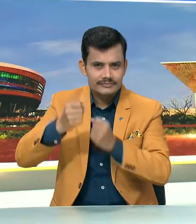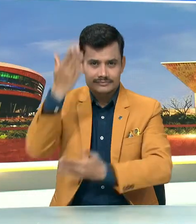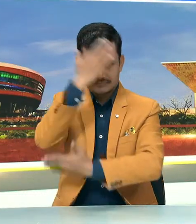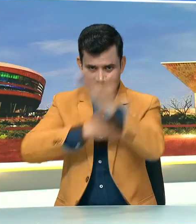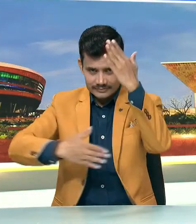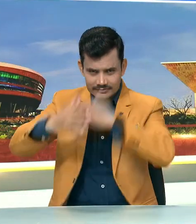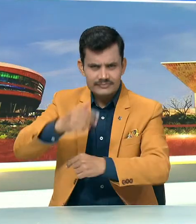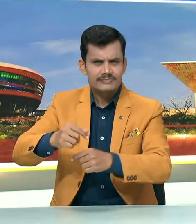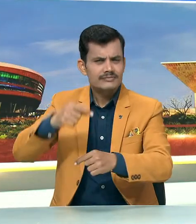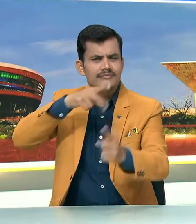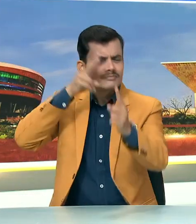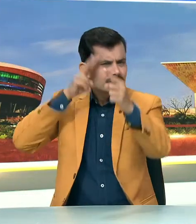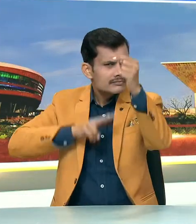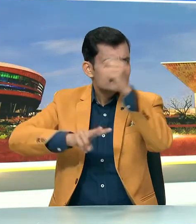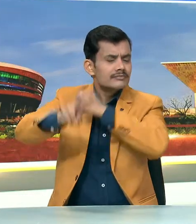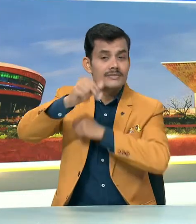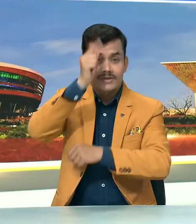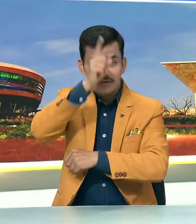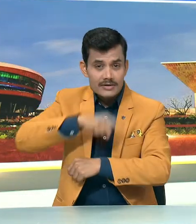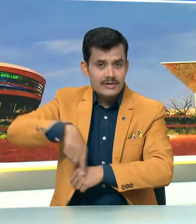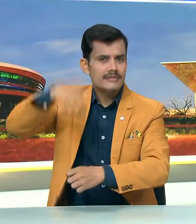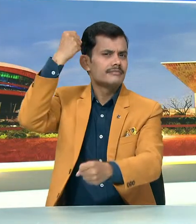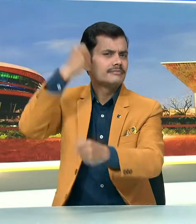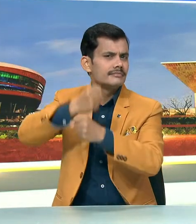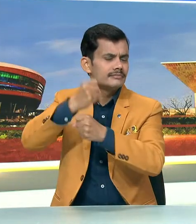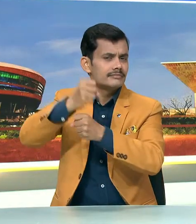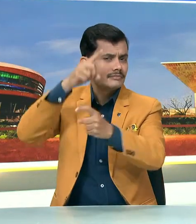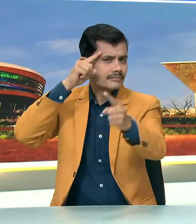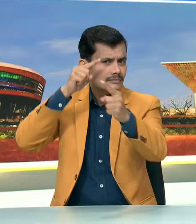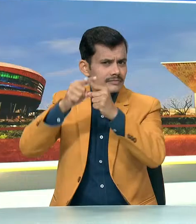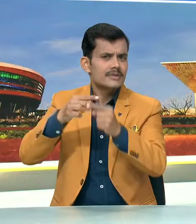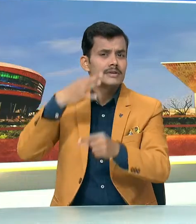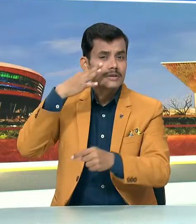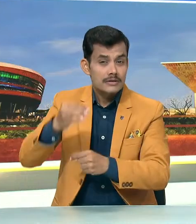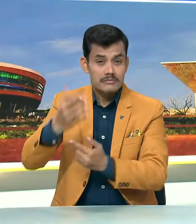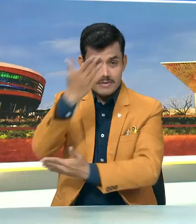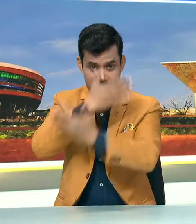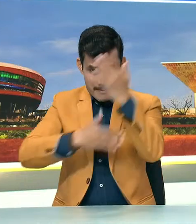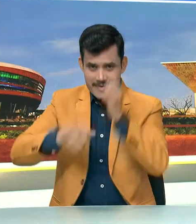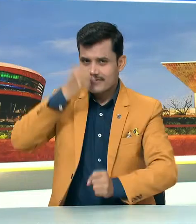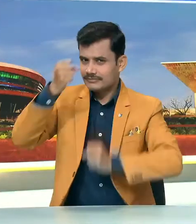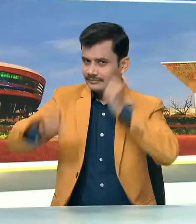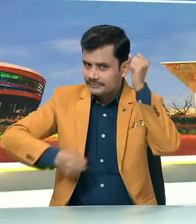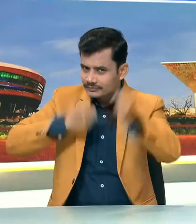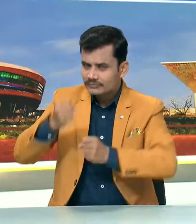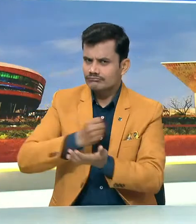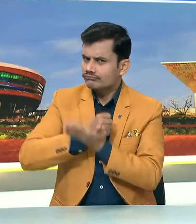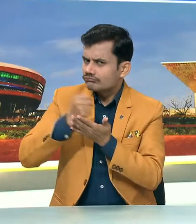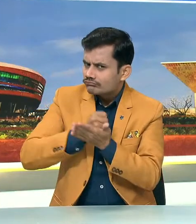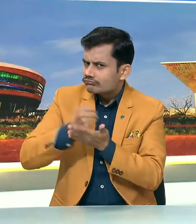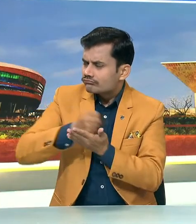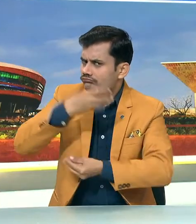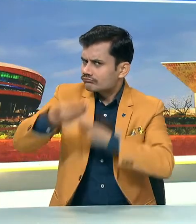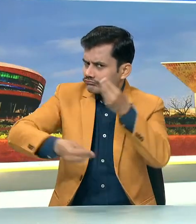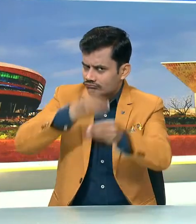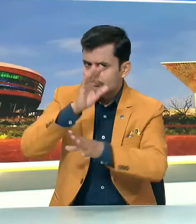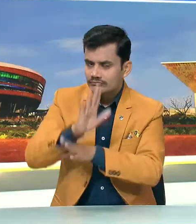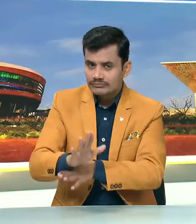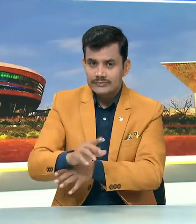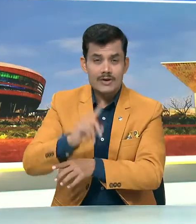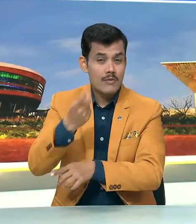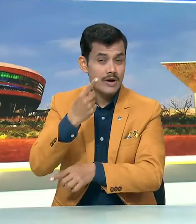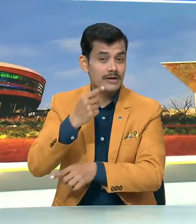आयोजन के पीछे केंडरिस सरकार का लक्ष महत्वा कांग्षी पेरा एथलीटों के लिए निरंतरता प्रदान करना है